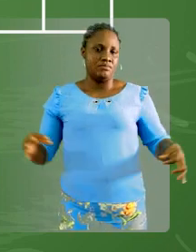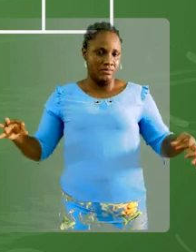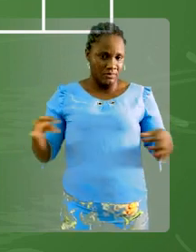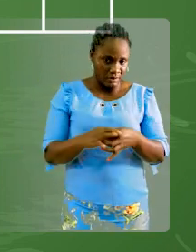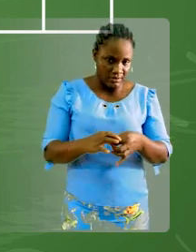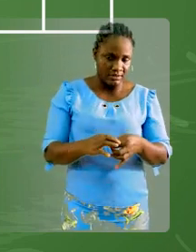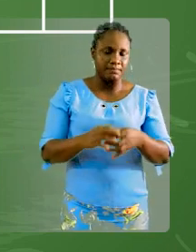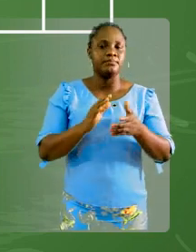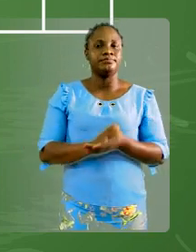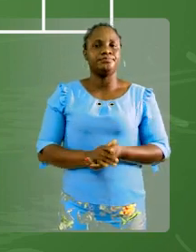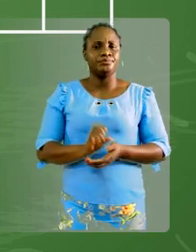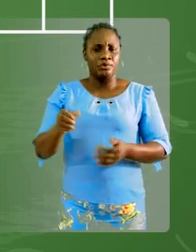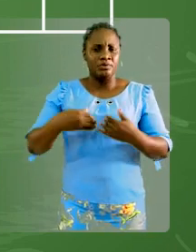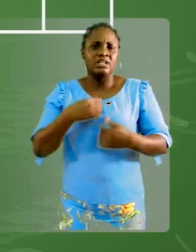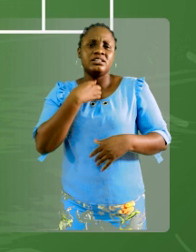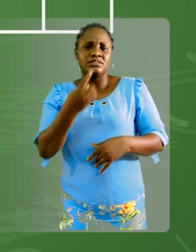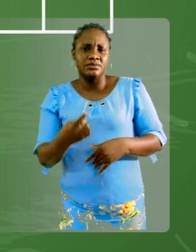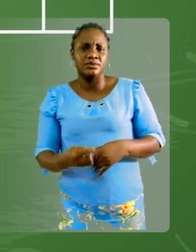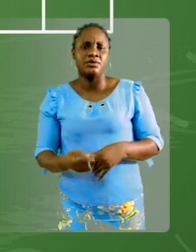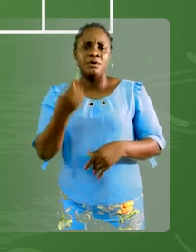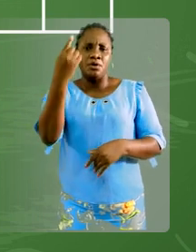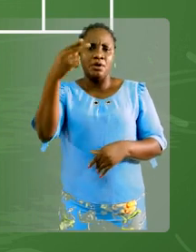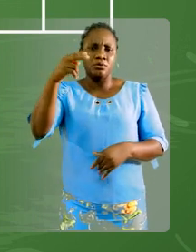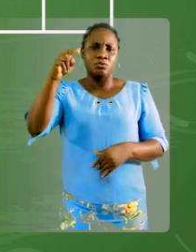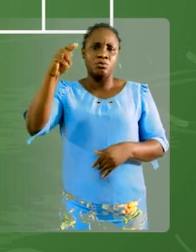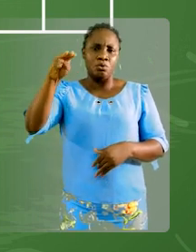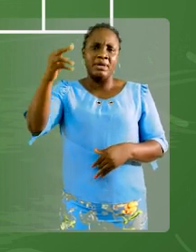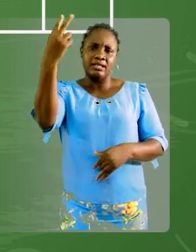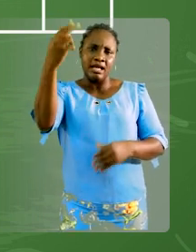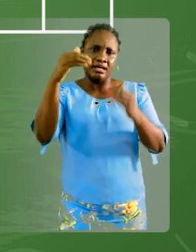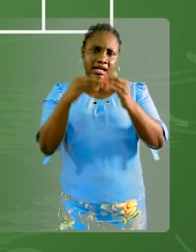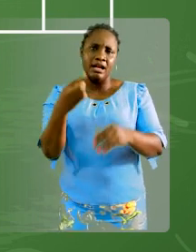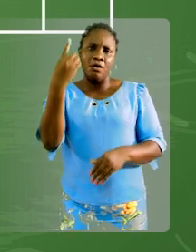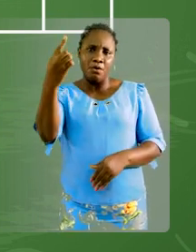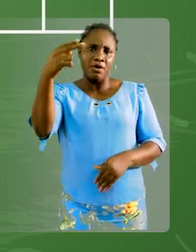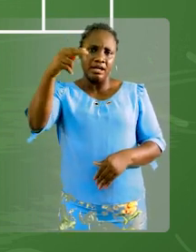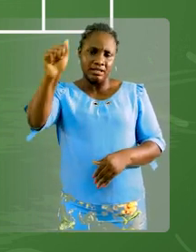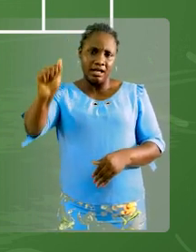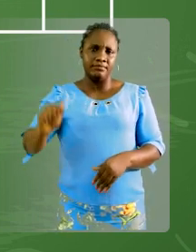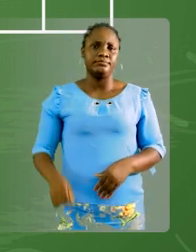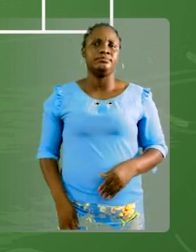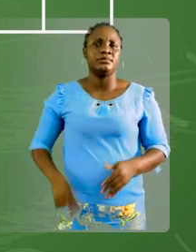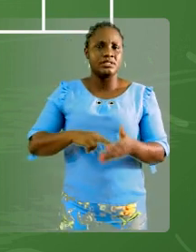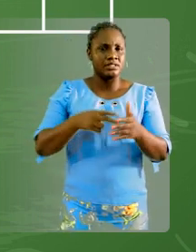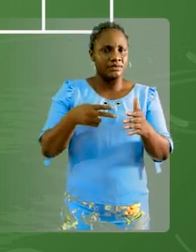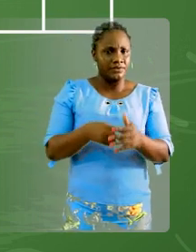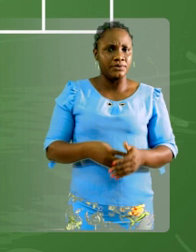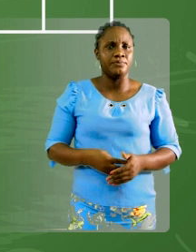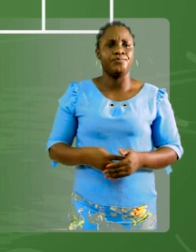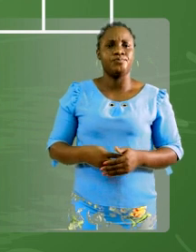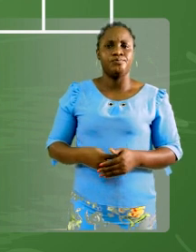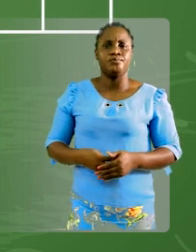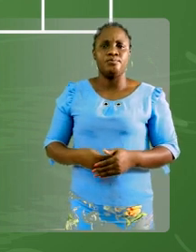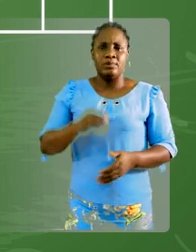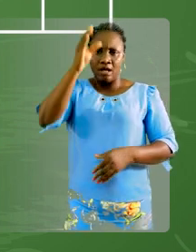Tout à l'heure, on a dit un hétomètre carré égale à un hectare. Donc, on va prendre